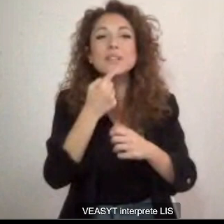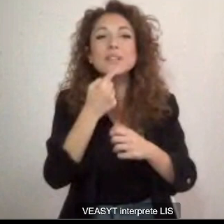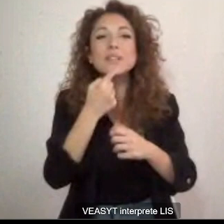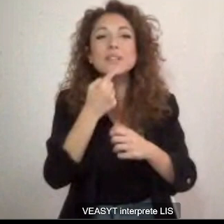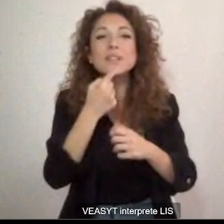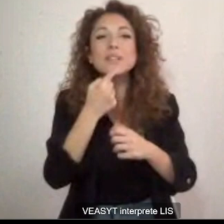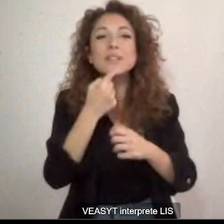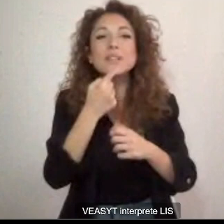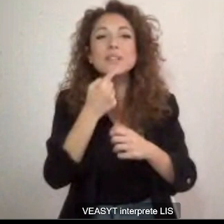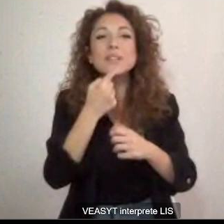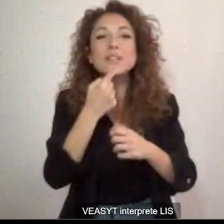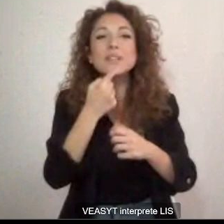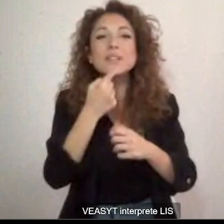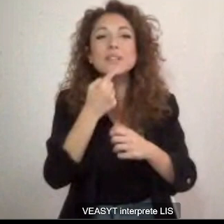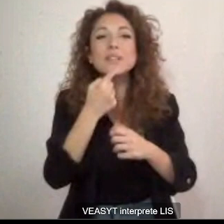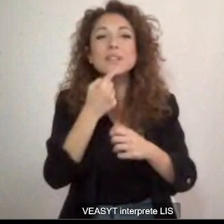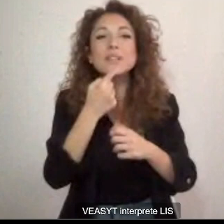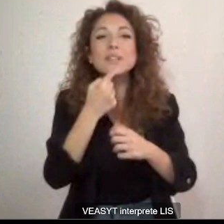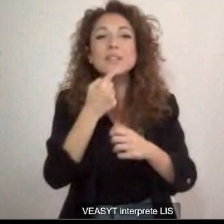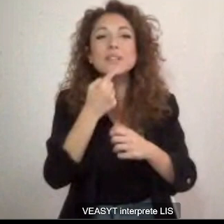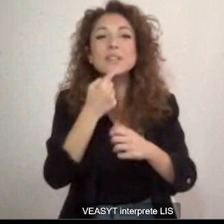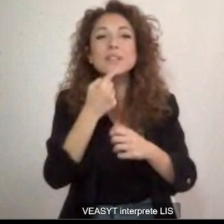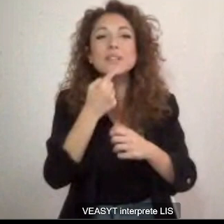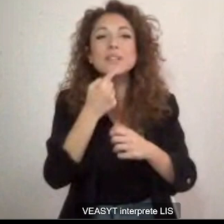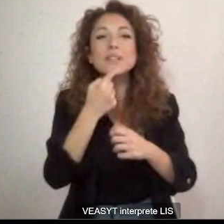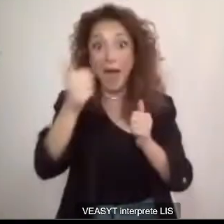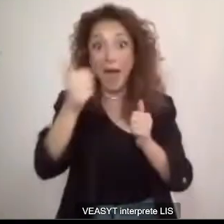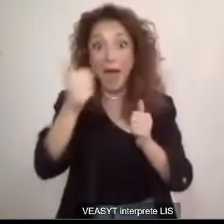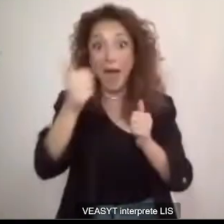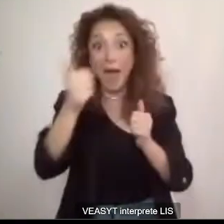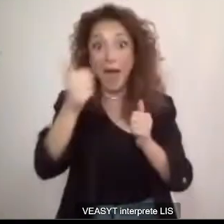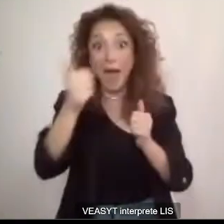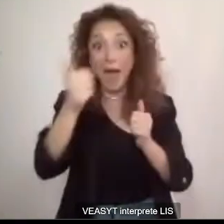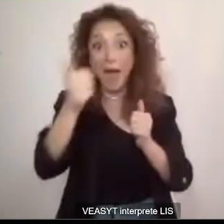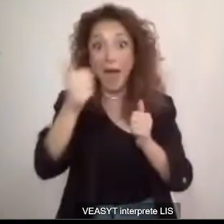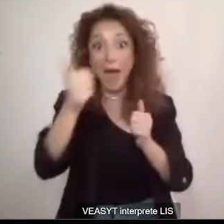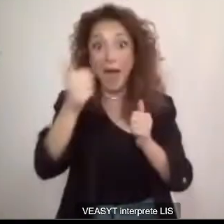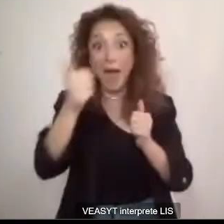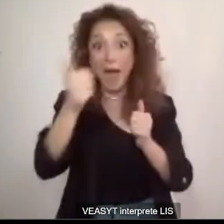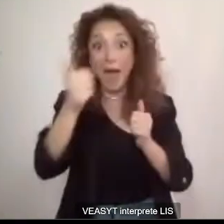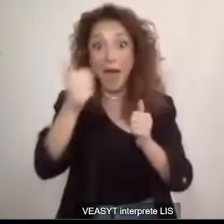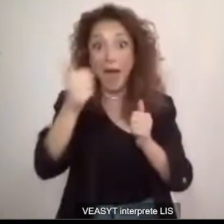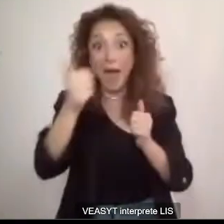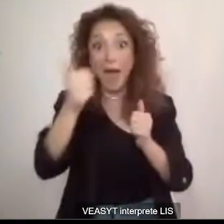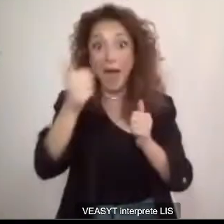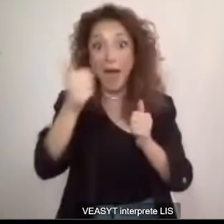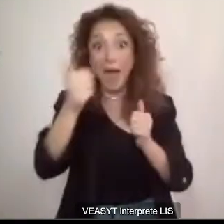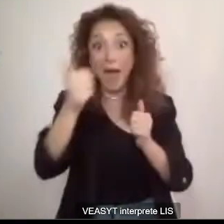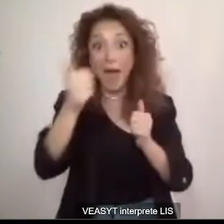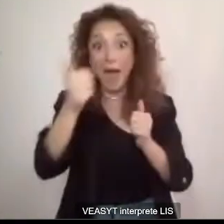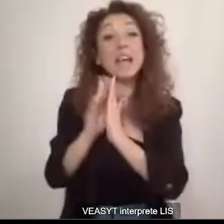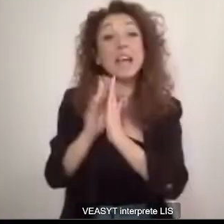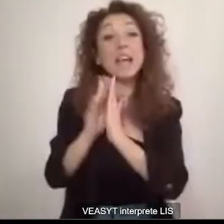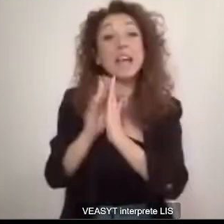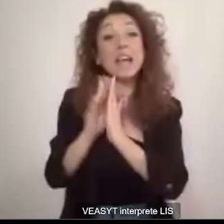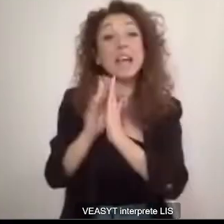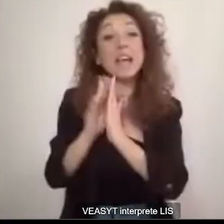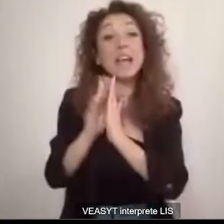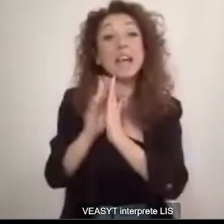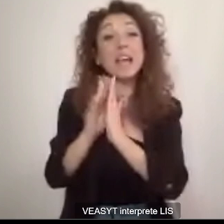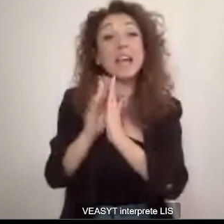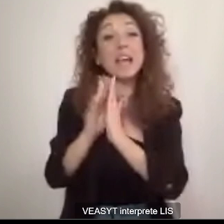nell'anno dei 500 anni della Sacristia di Fra Giovanni un grandissimo maestro intarsiatore si potesse